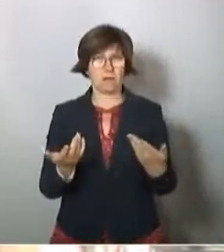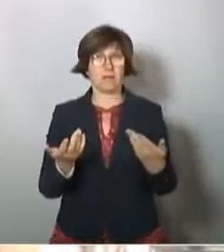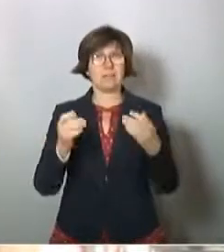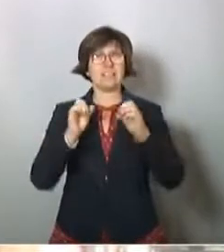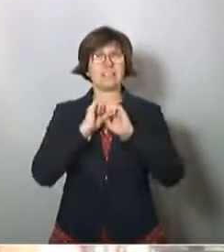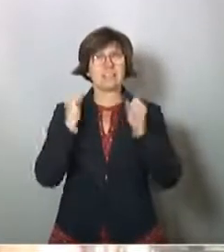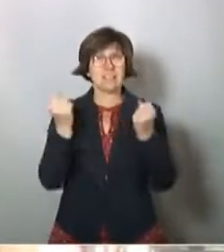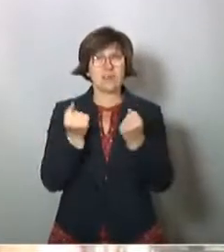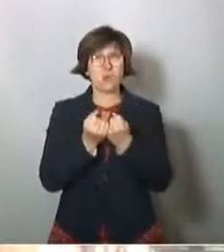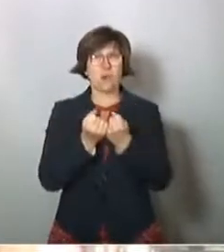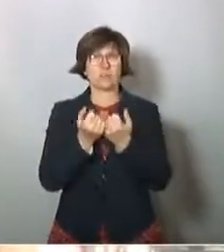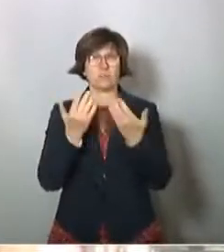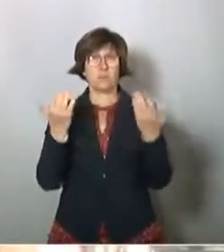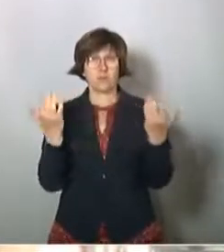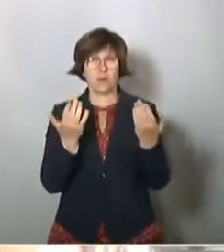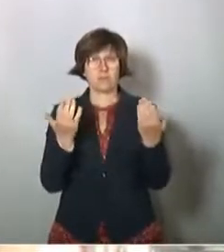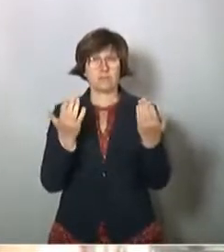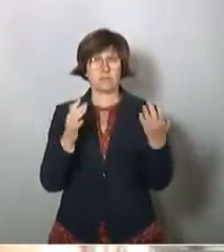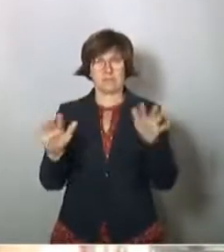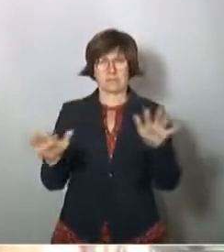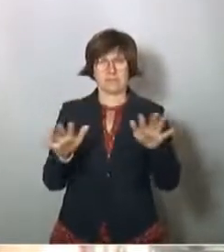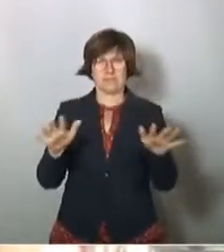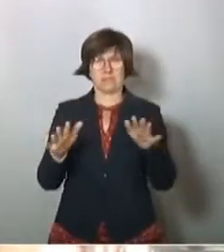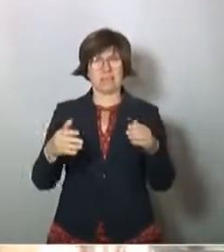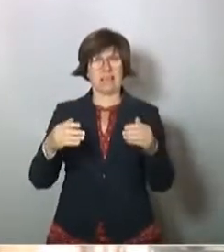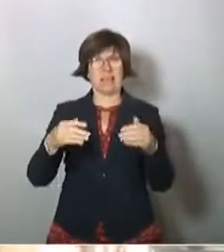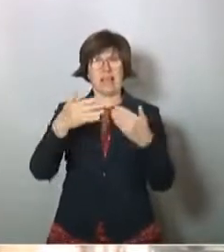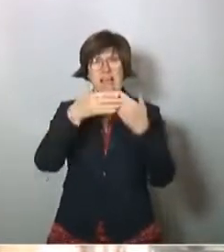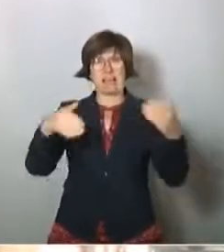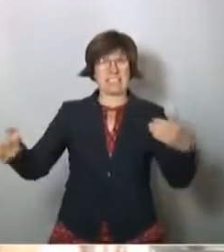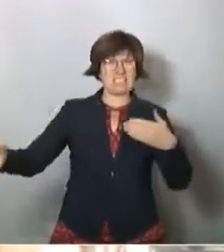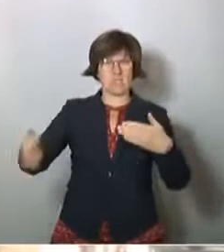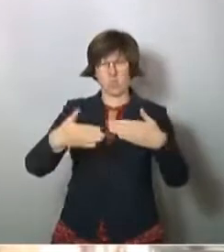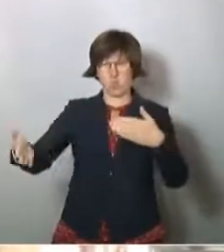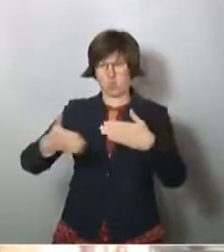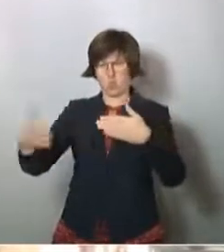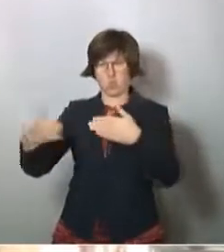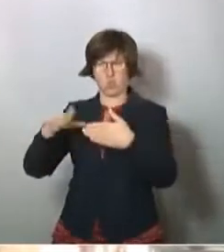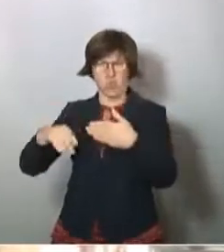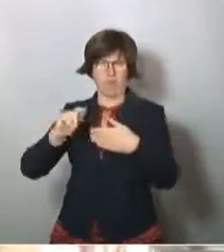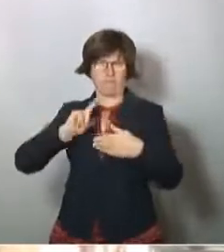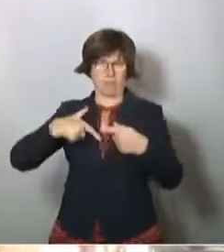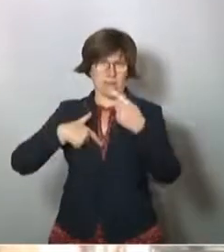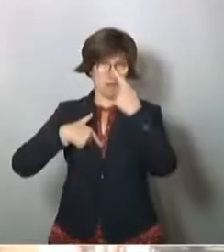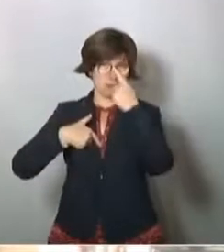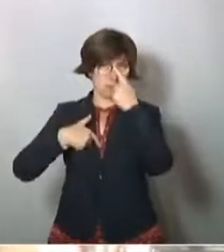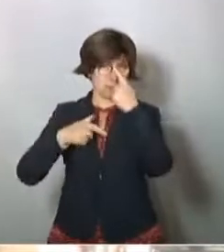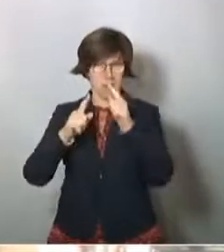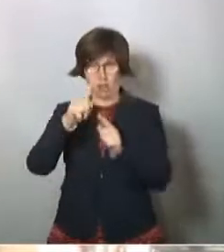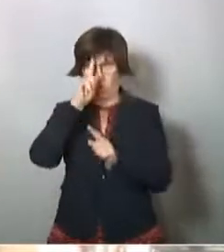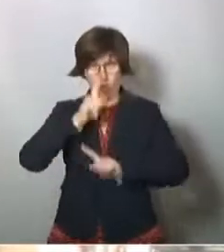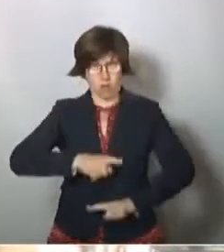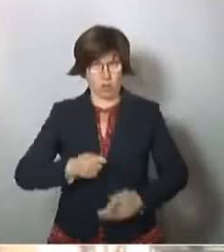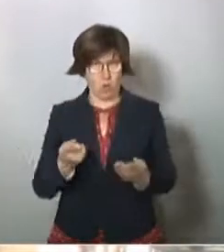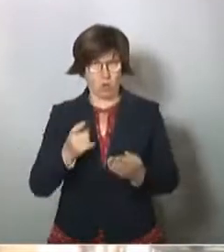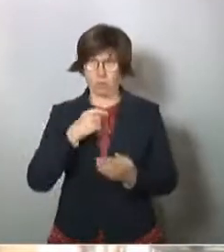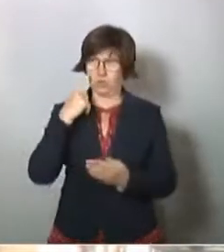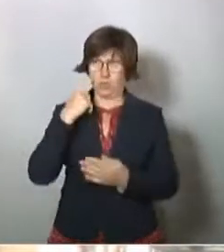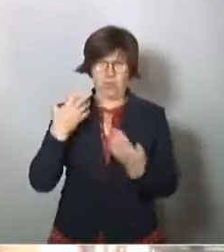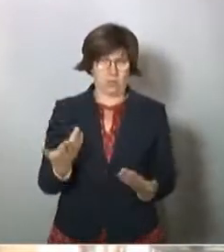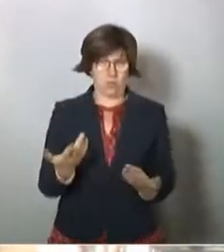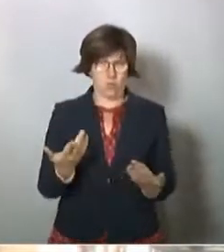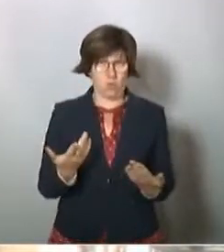Situation, sind die hektischen Grenzschließungen Anfang März, auch von Deutschland, daran sollte man erinnern,